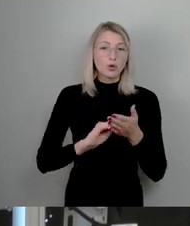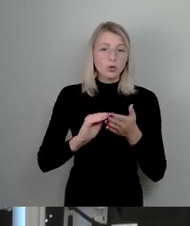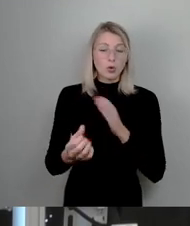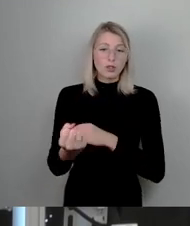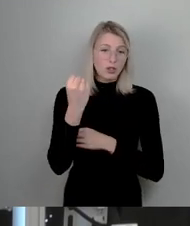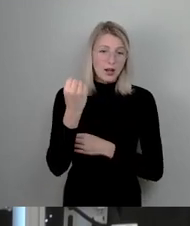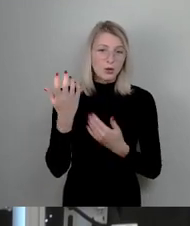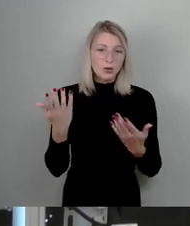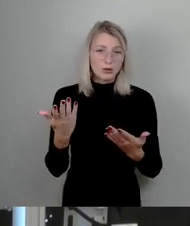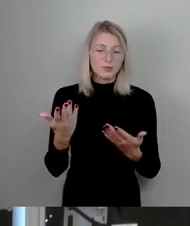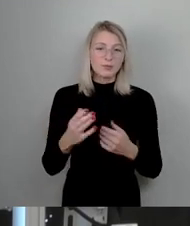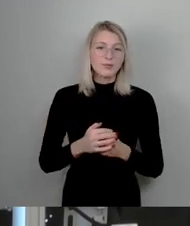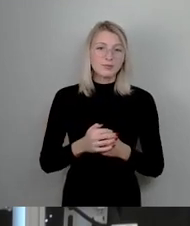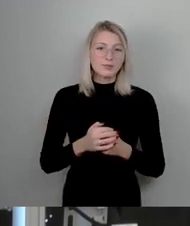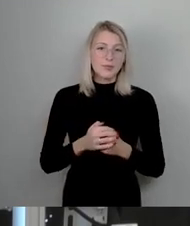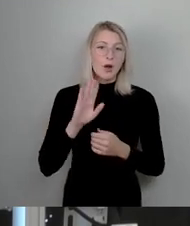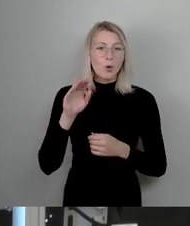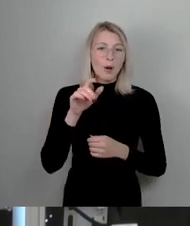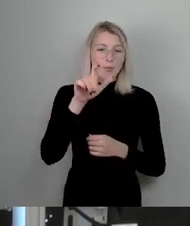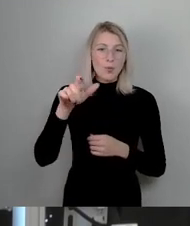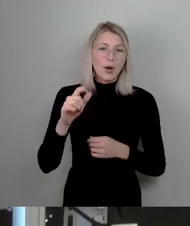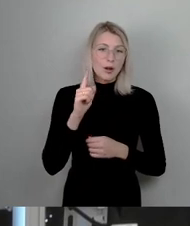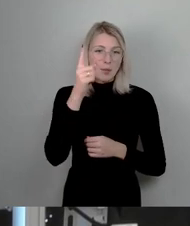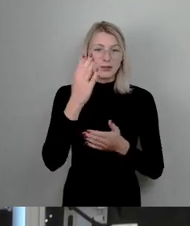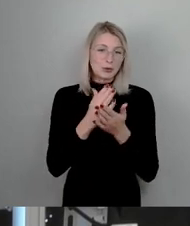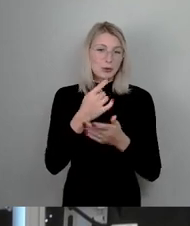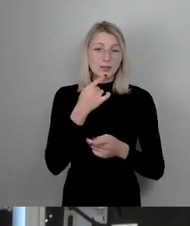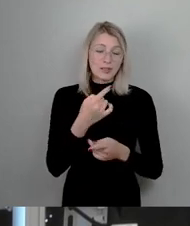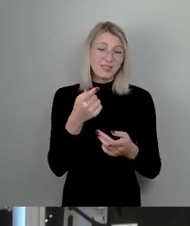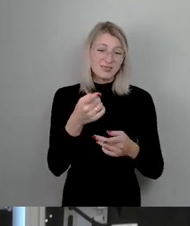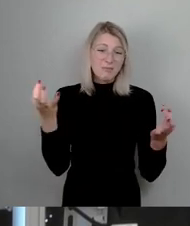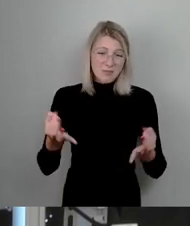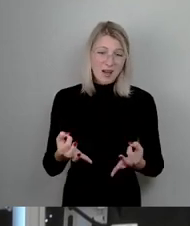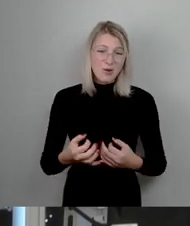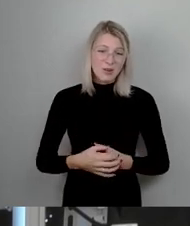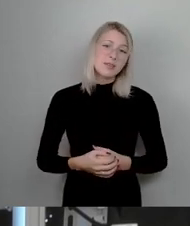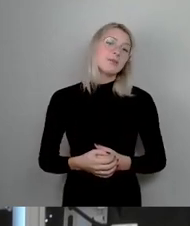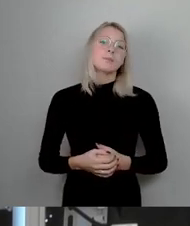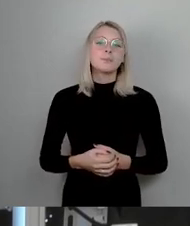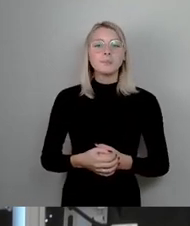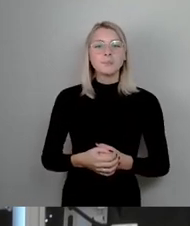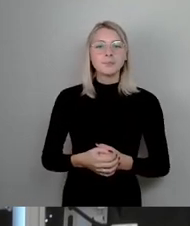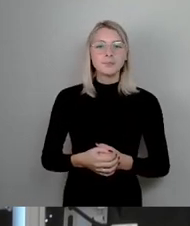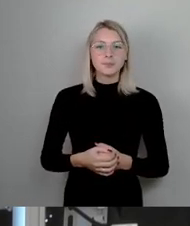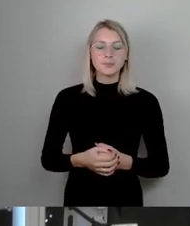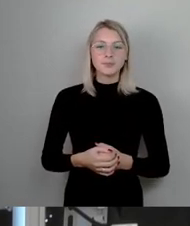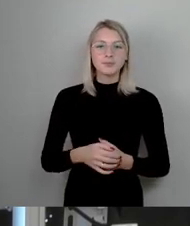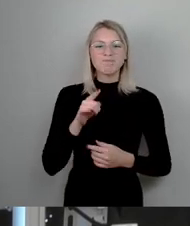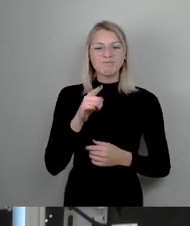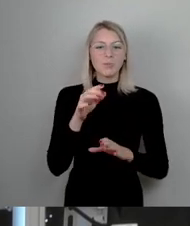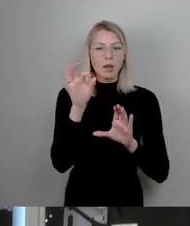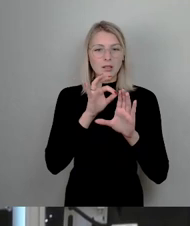Herr Oberbürgermeister hat es gesagt, brauchen wir. Zudem ist der Entwurf dieser Architekten